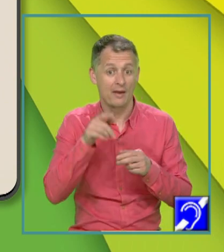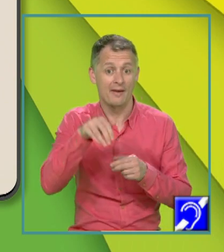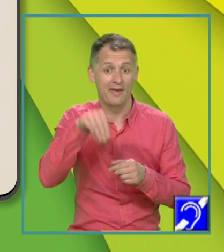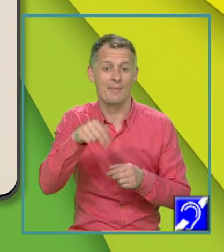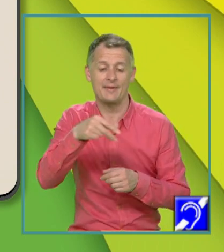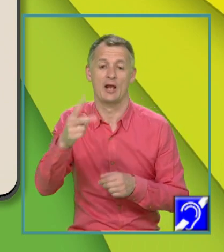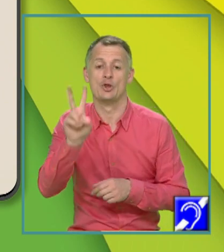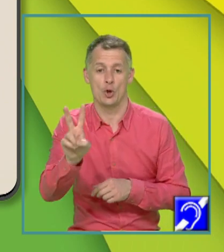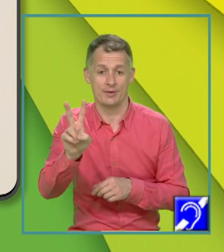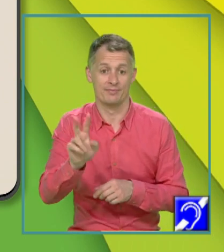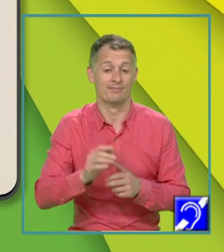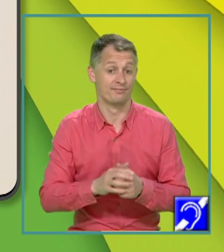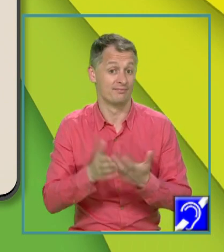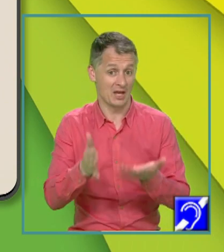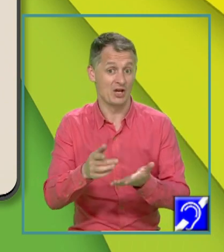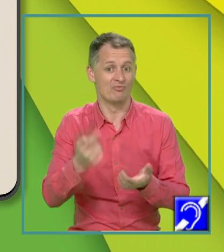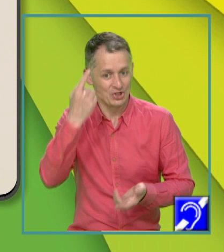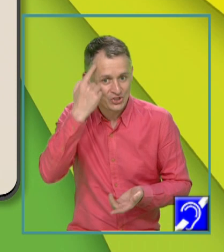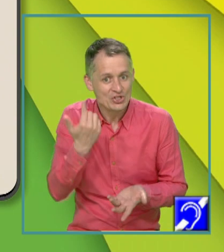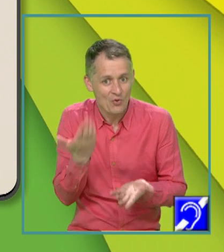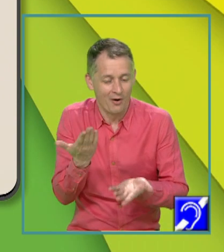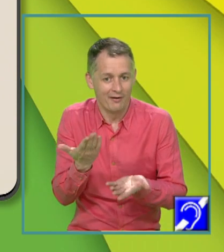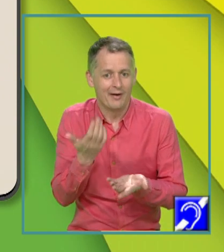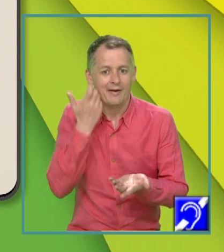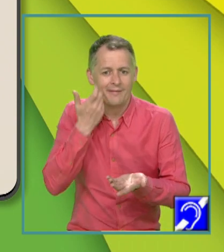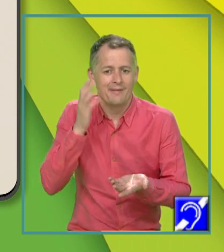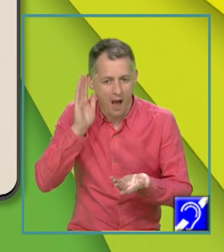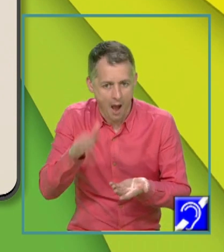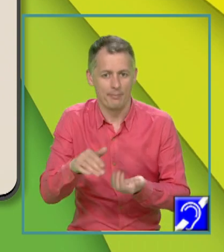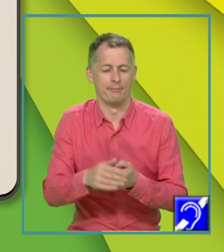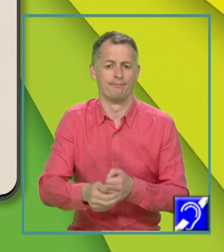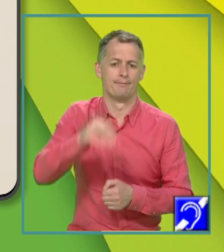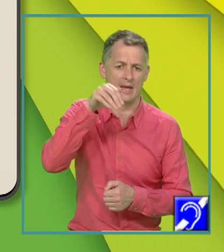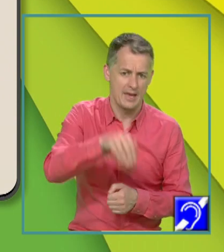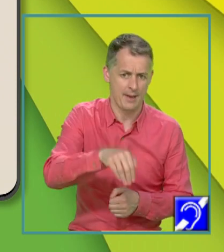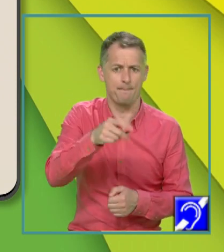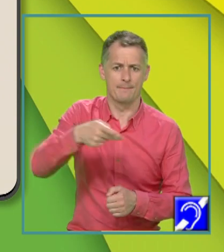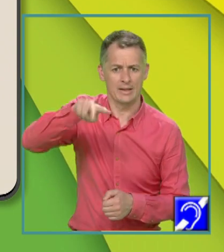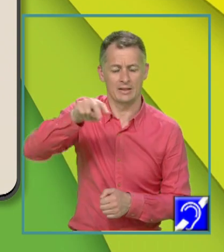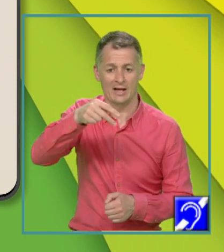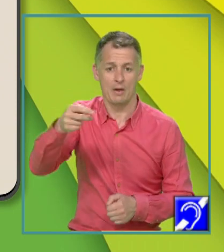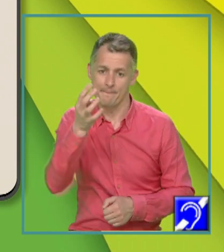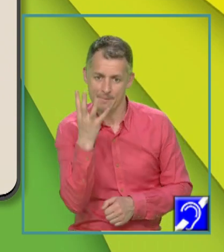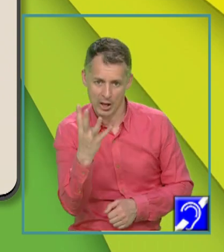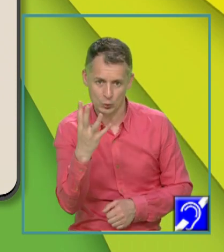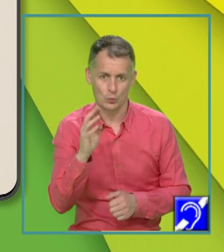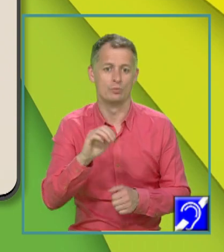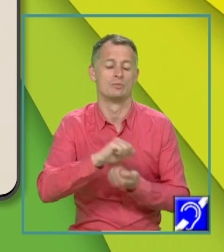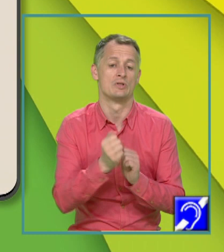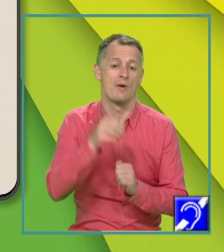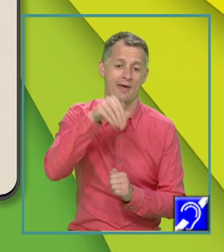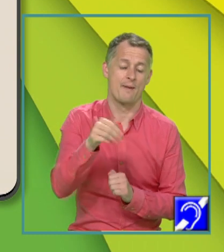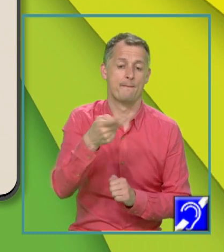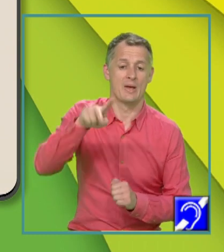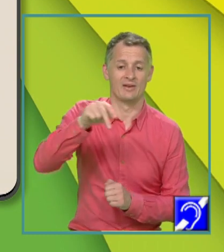2, dar eu știu că atunci când am M pătrat egal cu 4 sau M pătrat